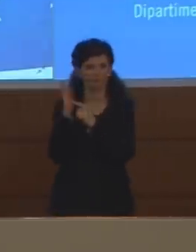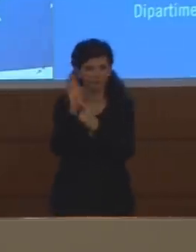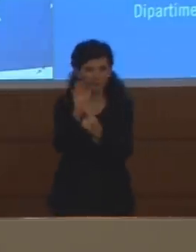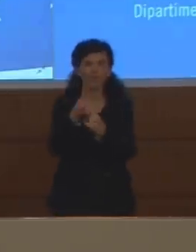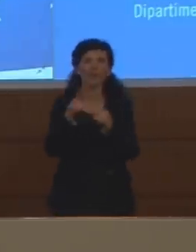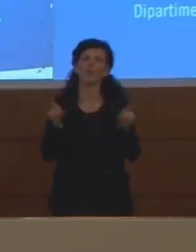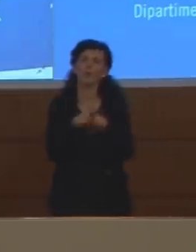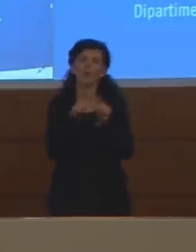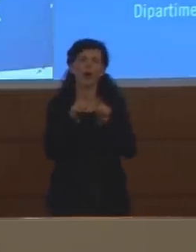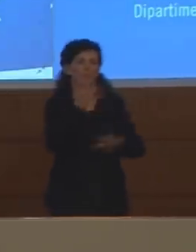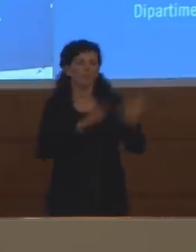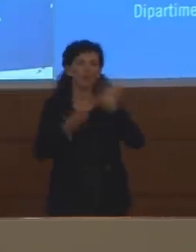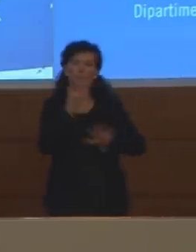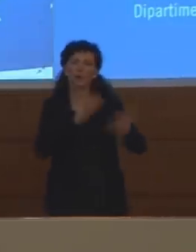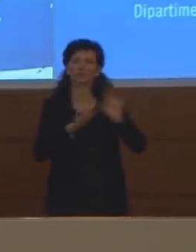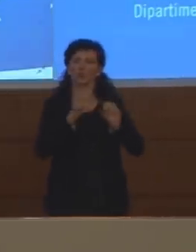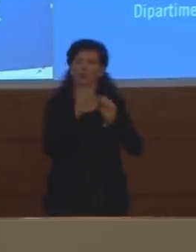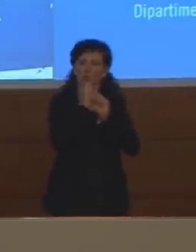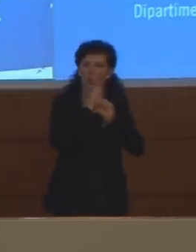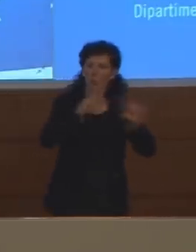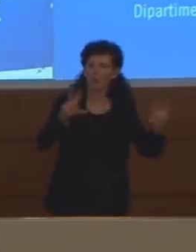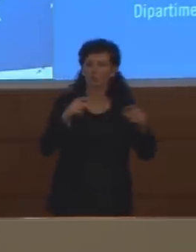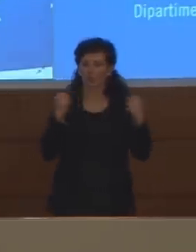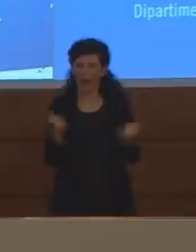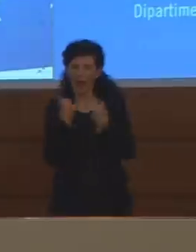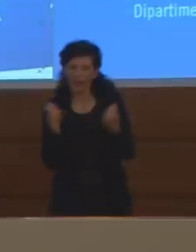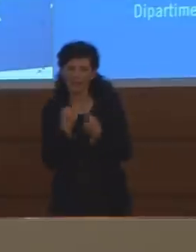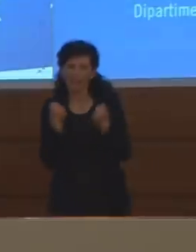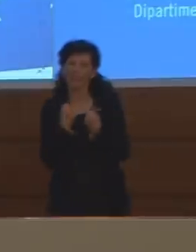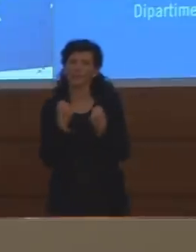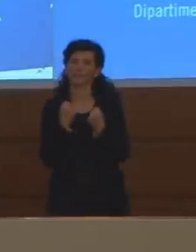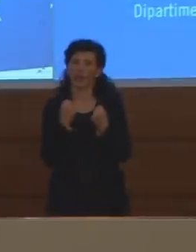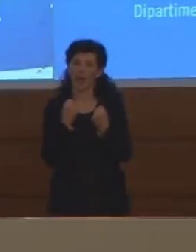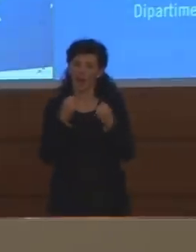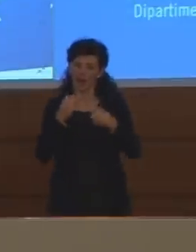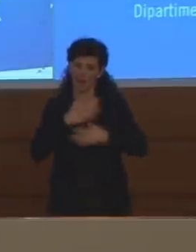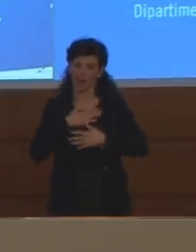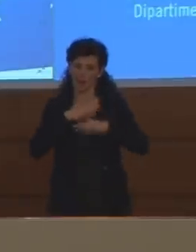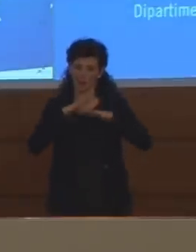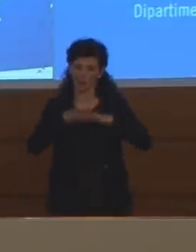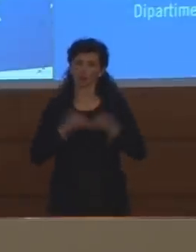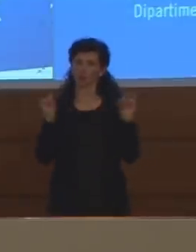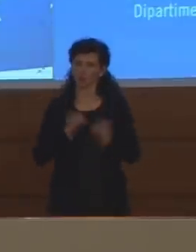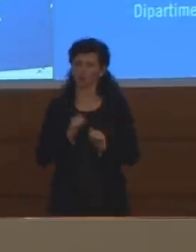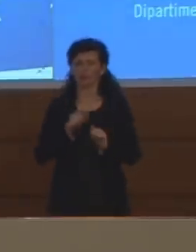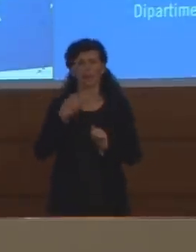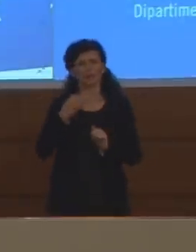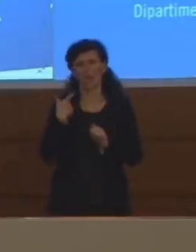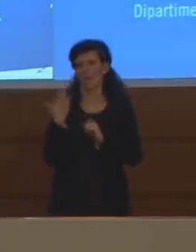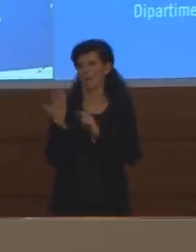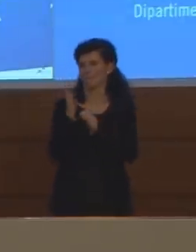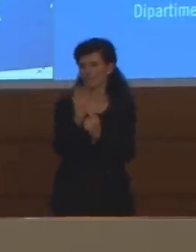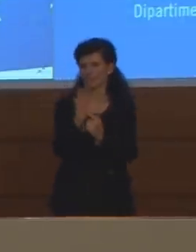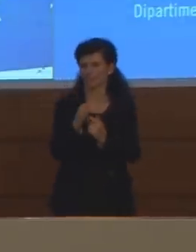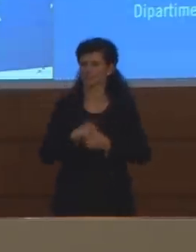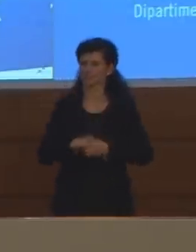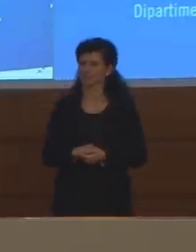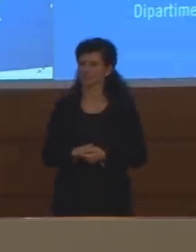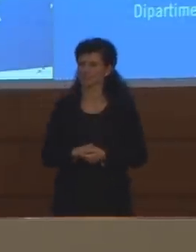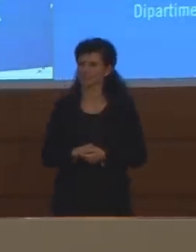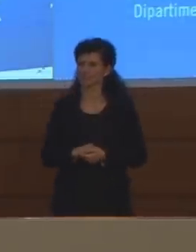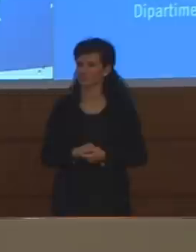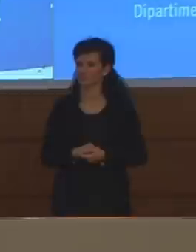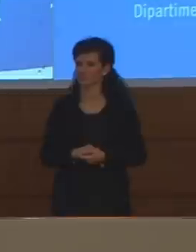informazioni di quella che è l'attività che è stata fatta dal Dipartimento della Protezione Civile dal Sistema di Protezione Civile